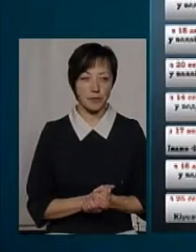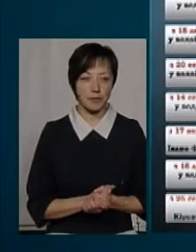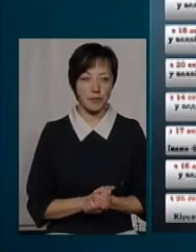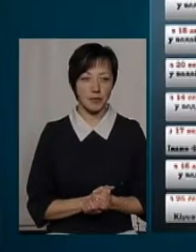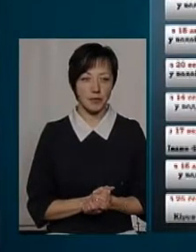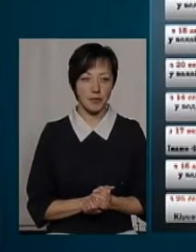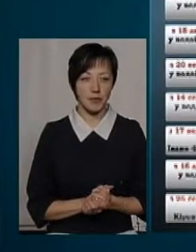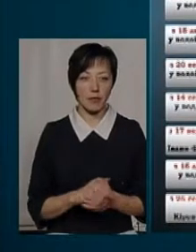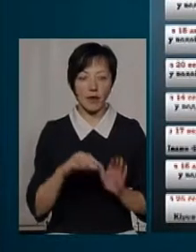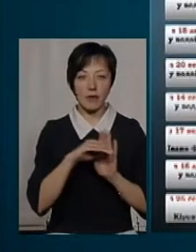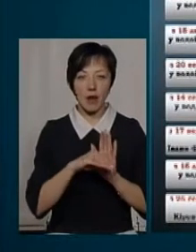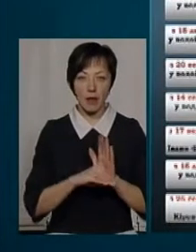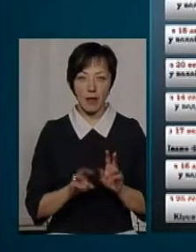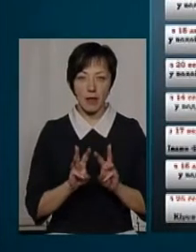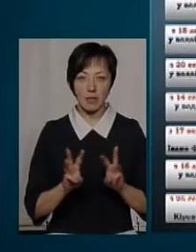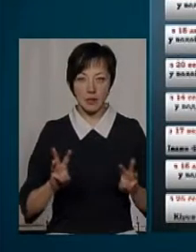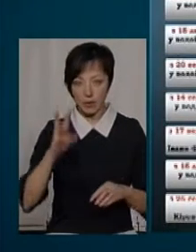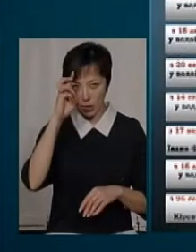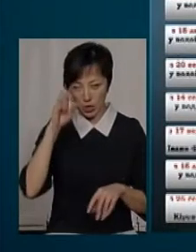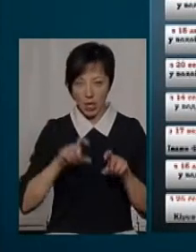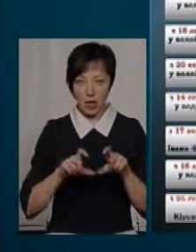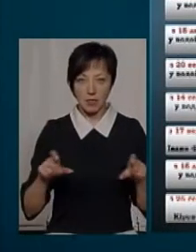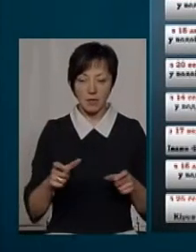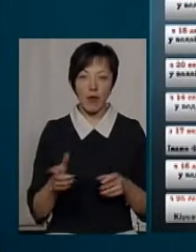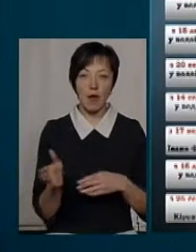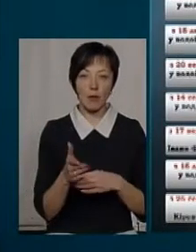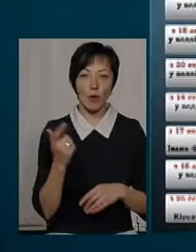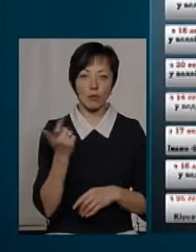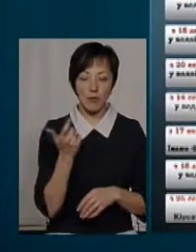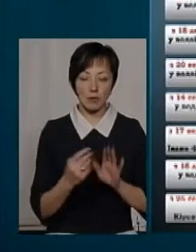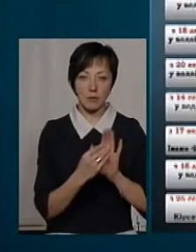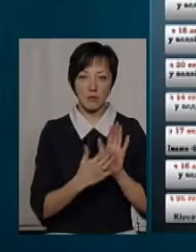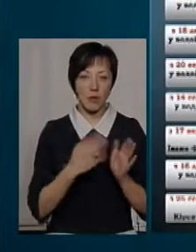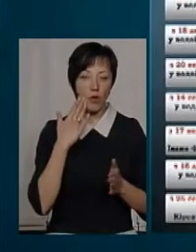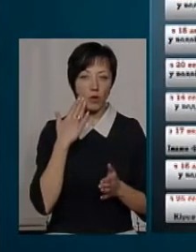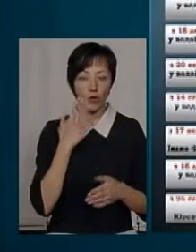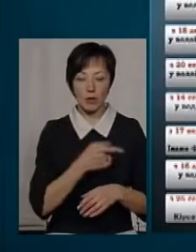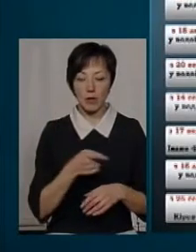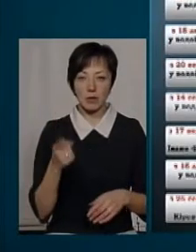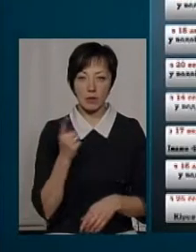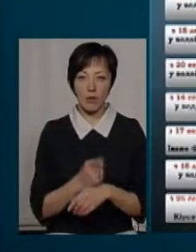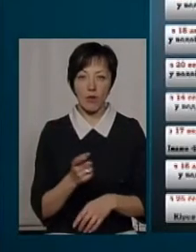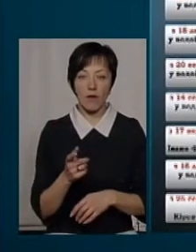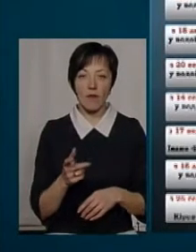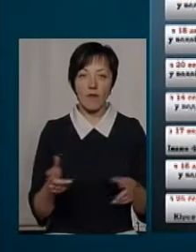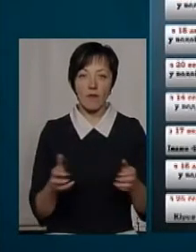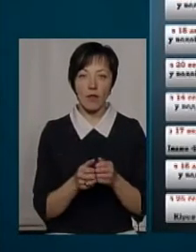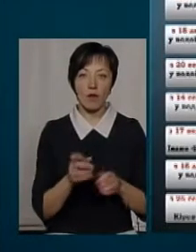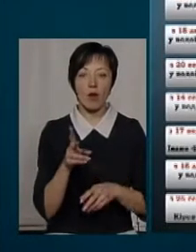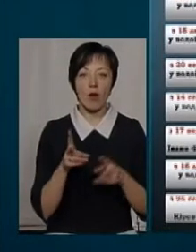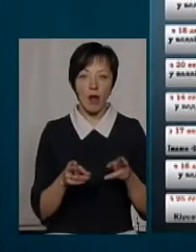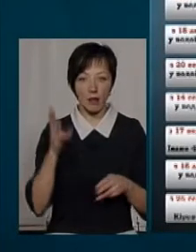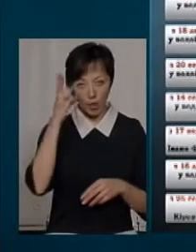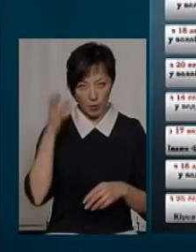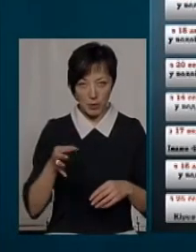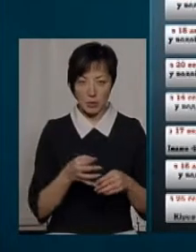у графіці на сайті Держагентства рибного господарства на цей рік зазначено орієнтовний період заборони вилову раків саме на Хмельниччині